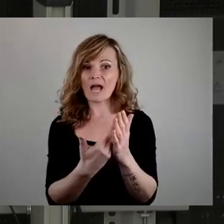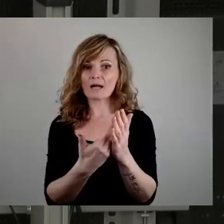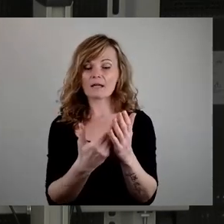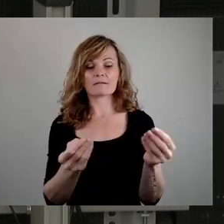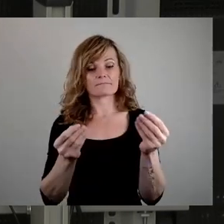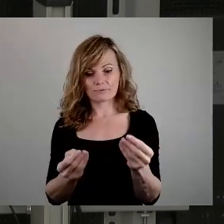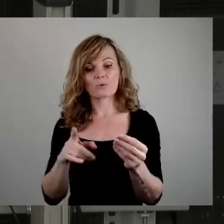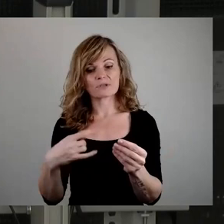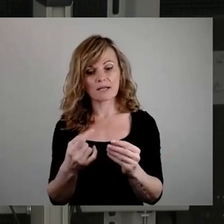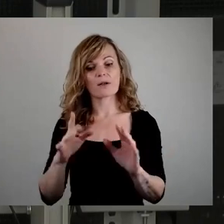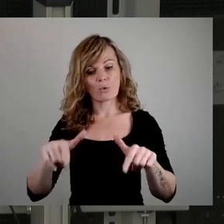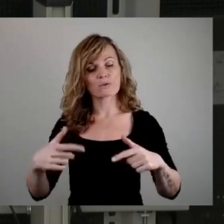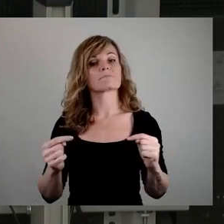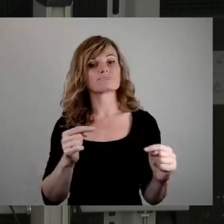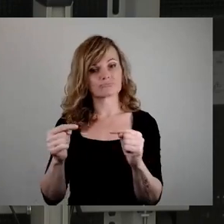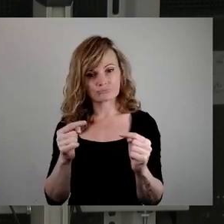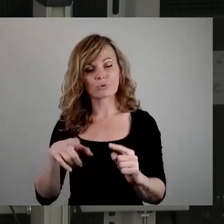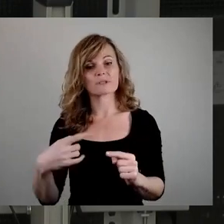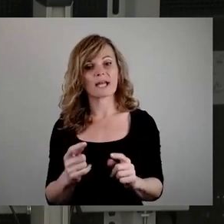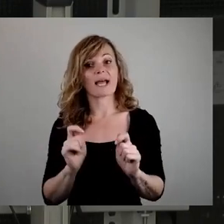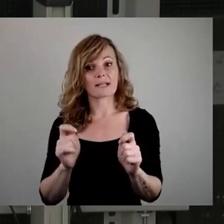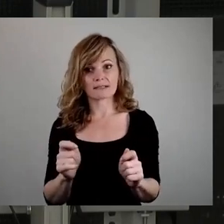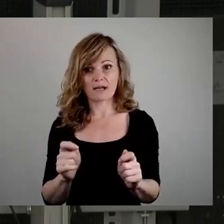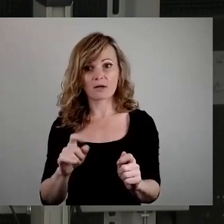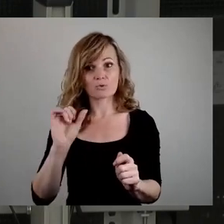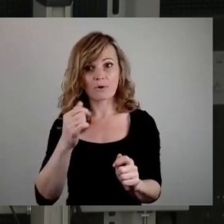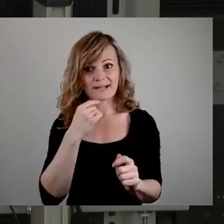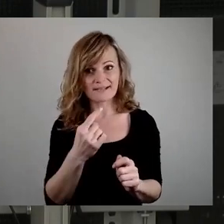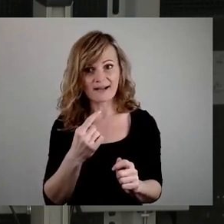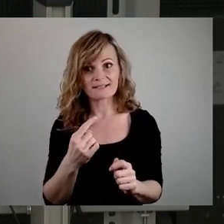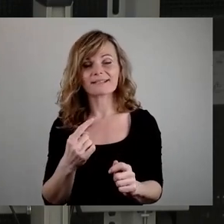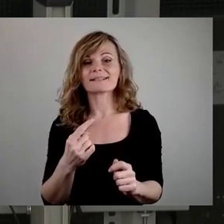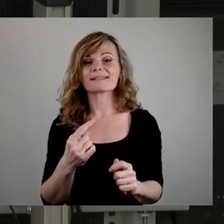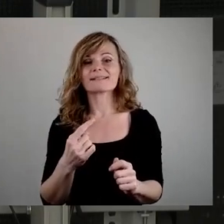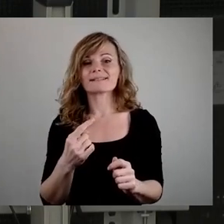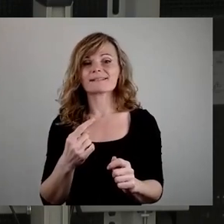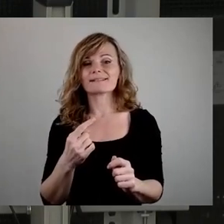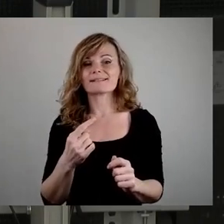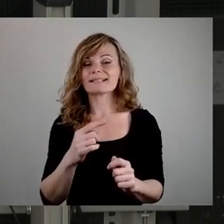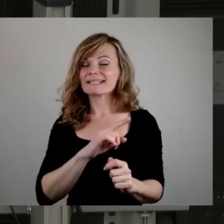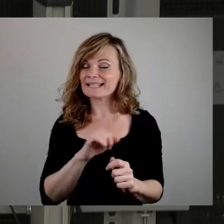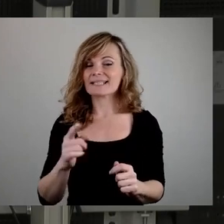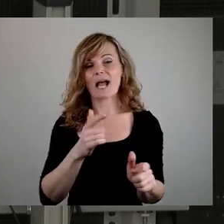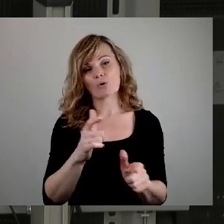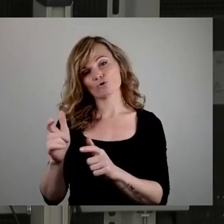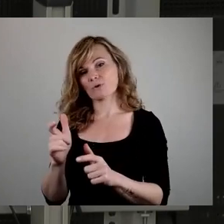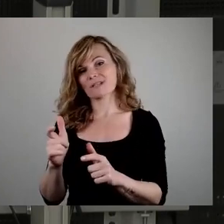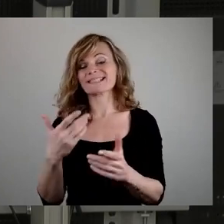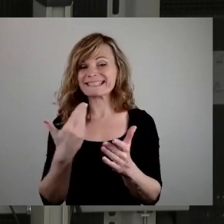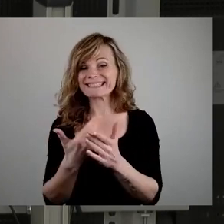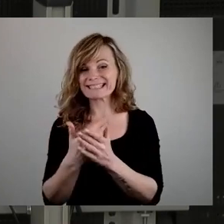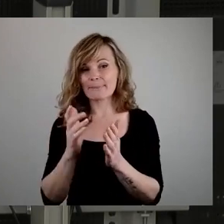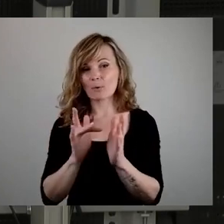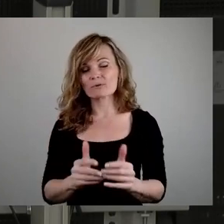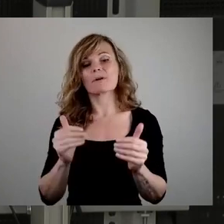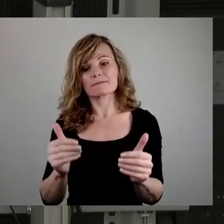anhand des Antrags. Und ich möchte es nochmal sagen, wir haben es in jedem Ausschuss genau mit der Begründung vertagt, dass es dahin gehört,